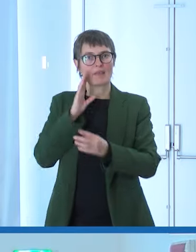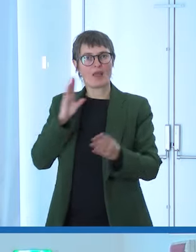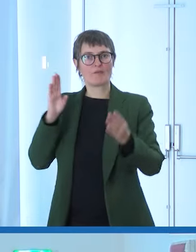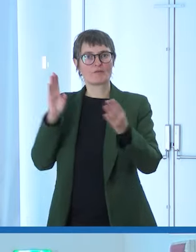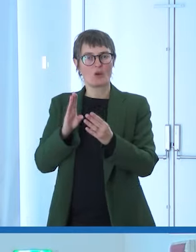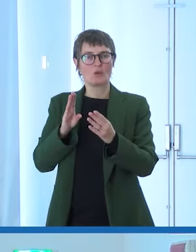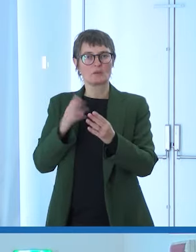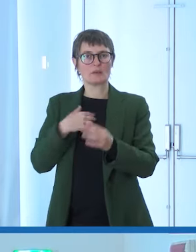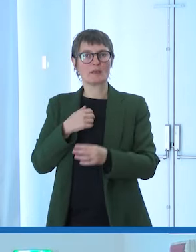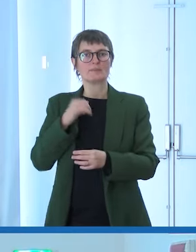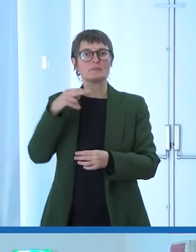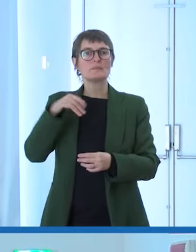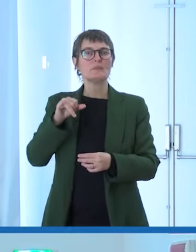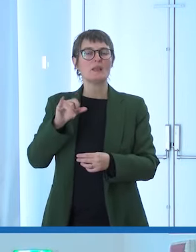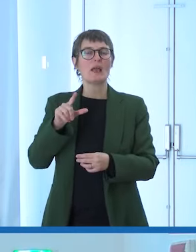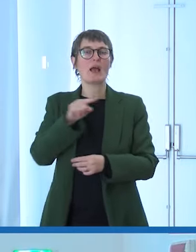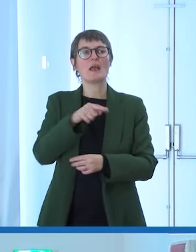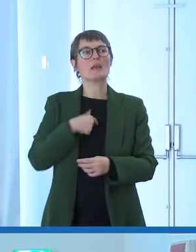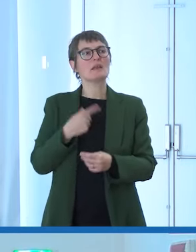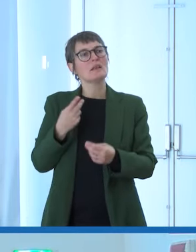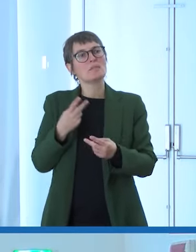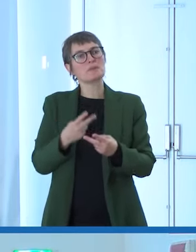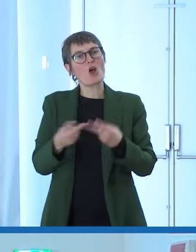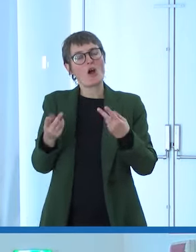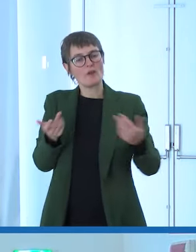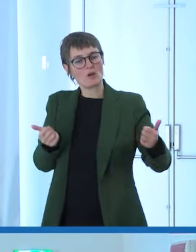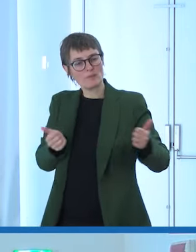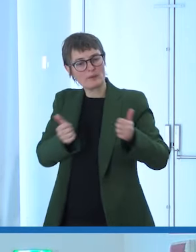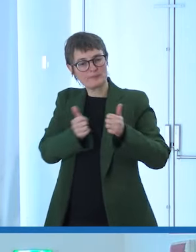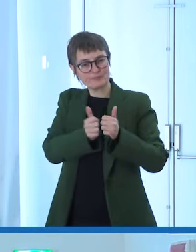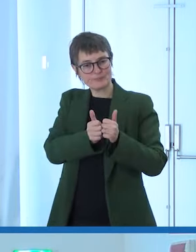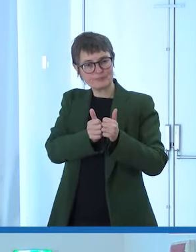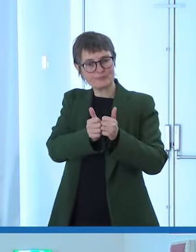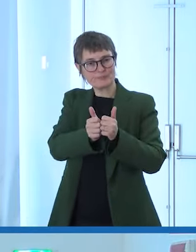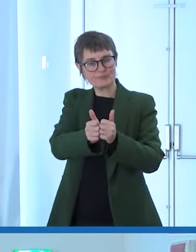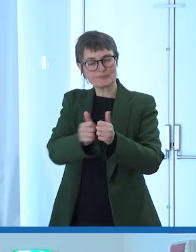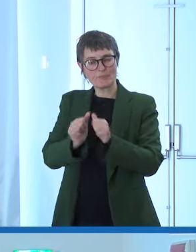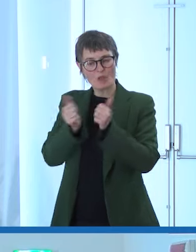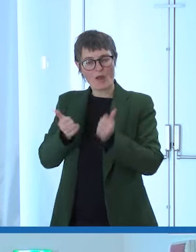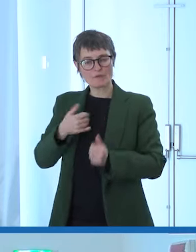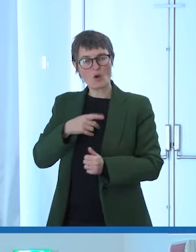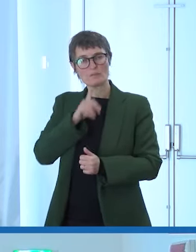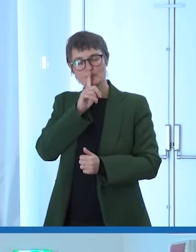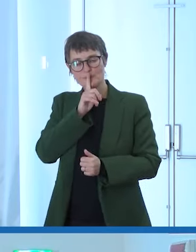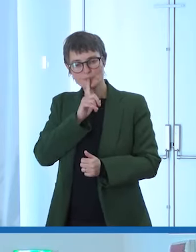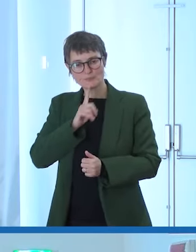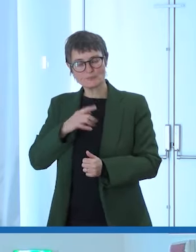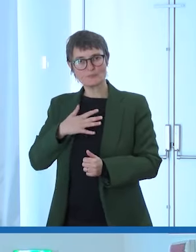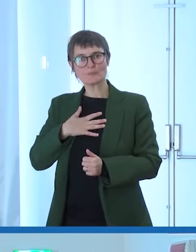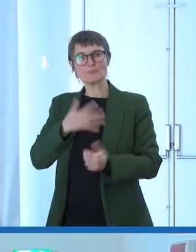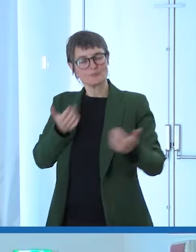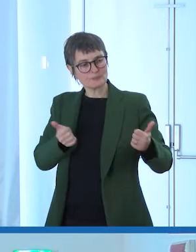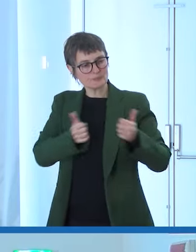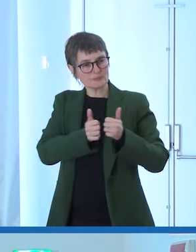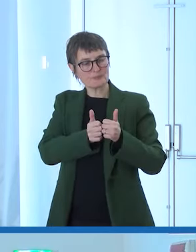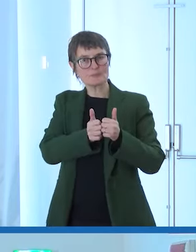anche in un modo discreto, silenzioso, di queste persone, con tutte quelle che sono le necessità di queste